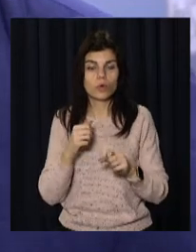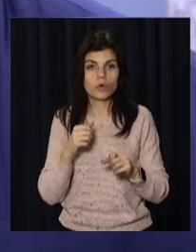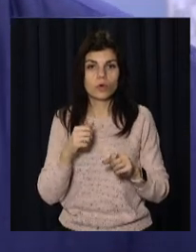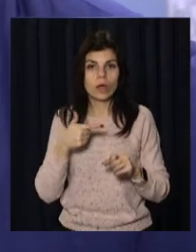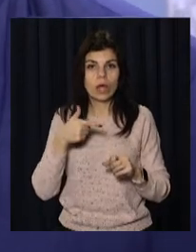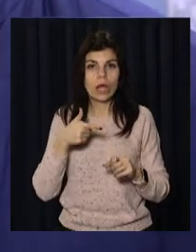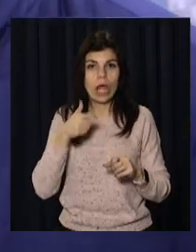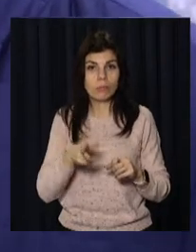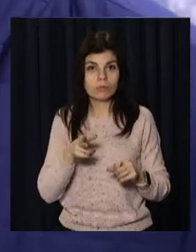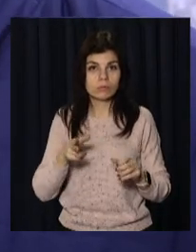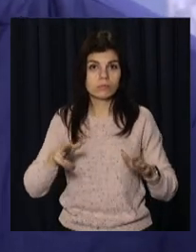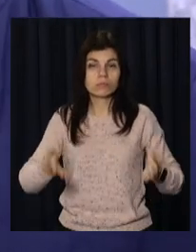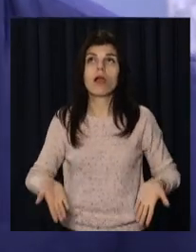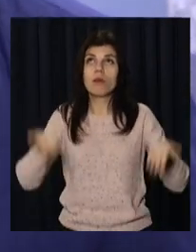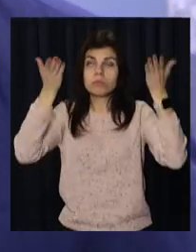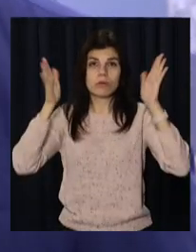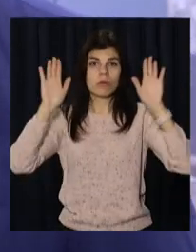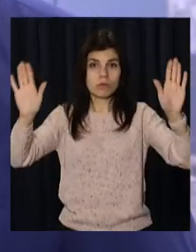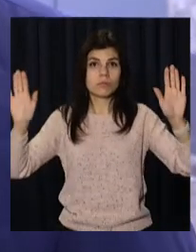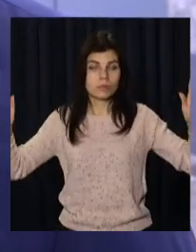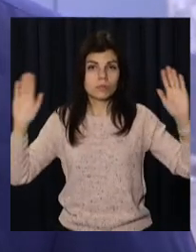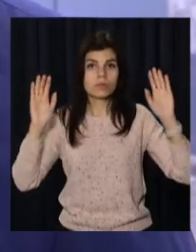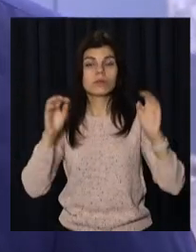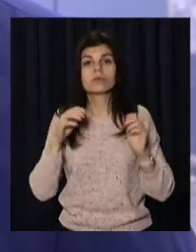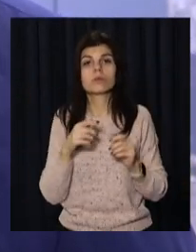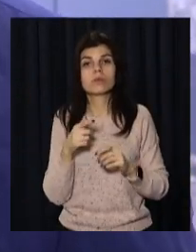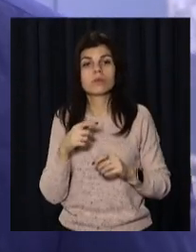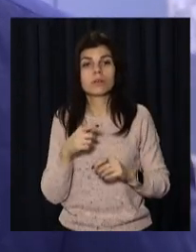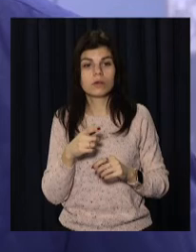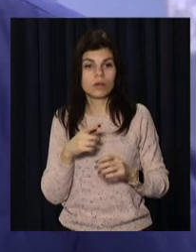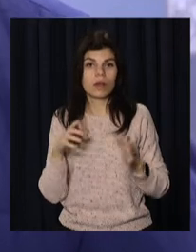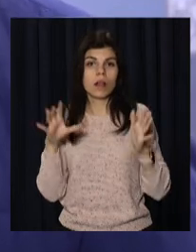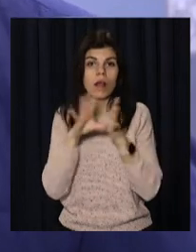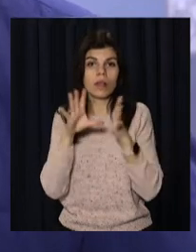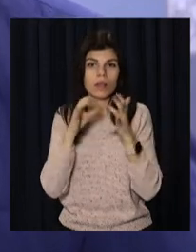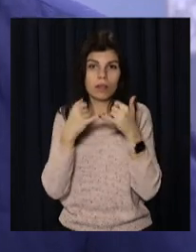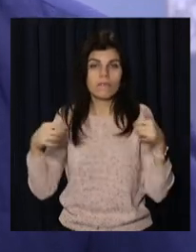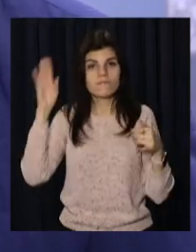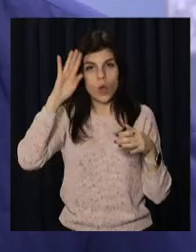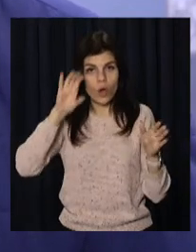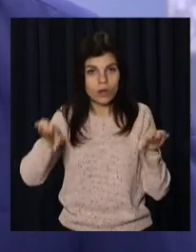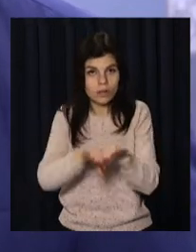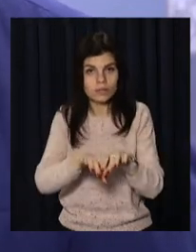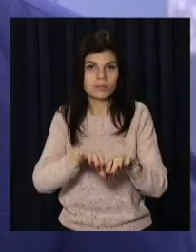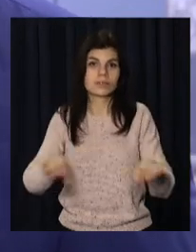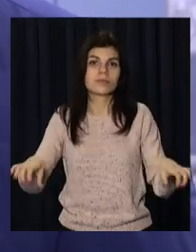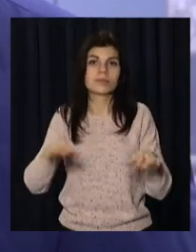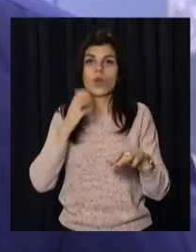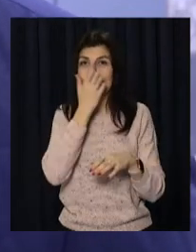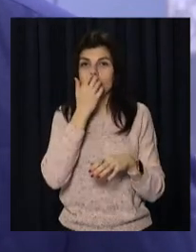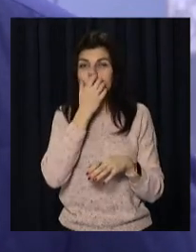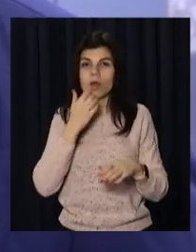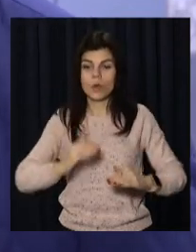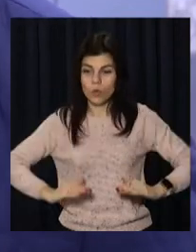стін, виконані прокладка мереж електропостачання, водопостачання, каналізацію, утеплення підлог.